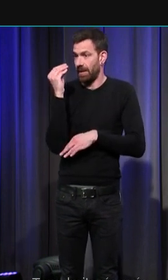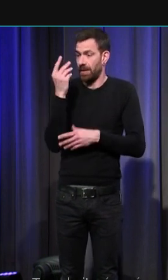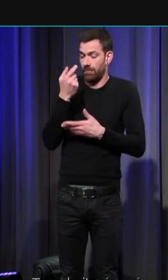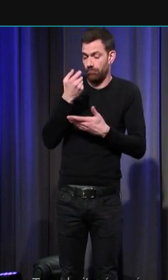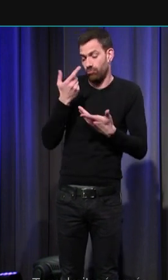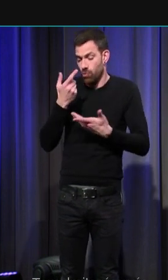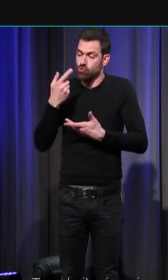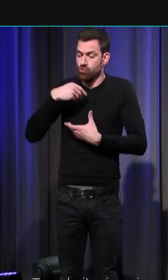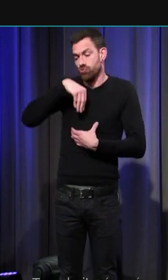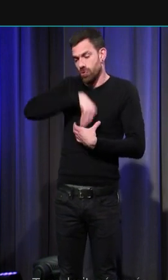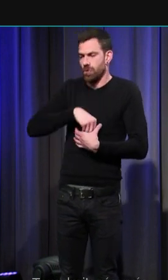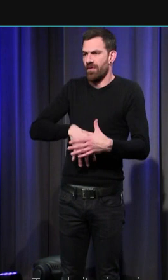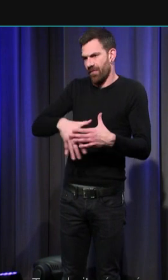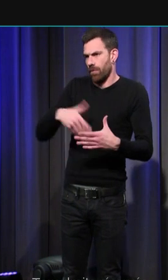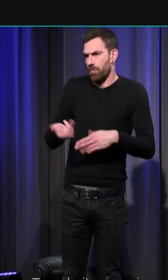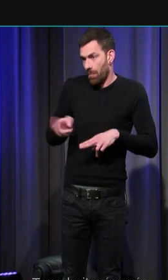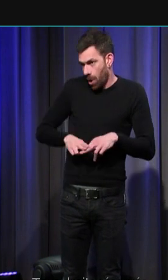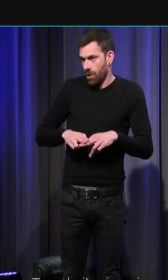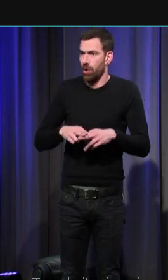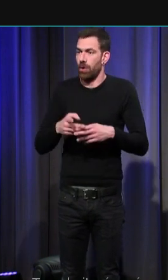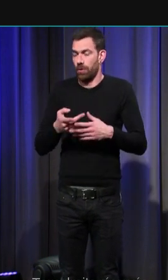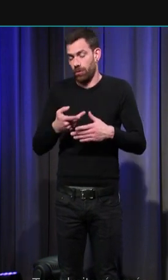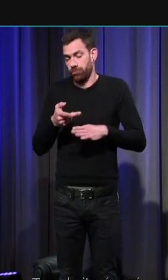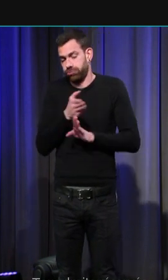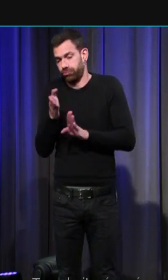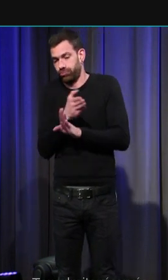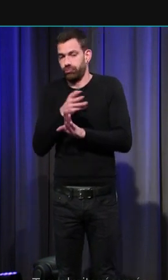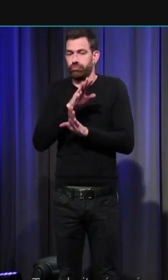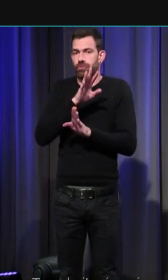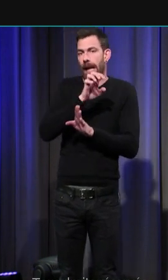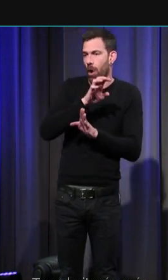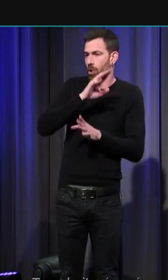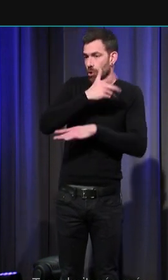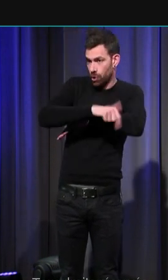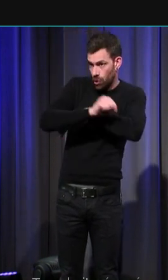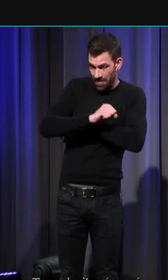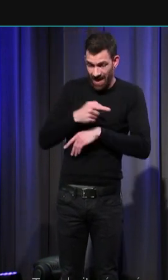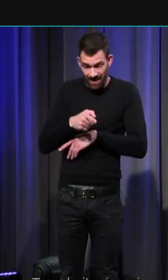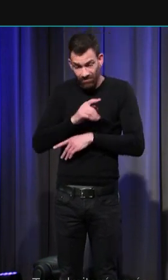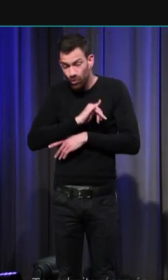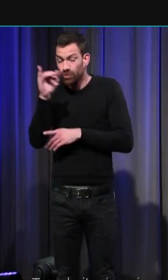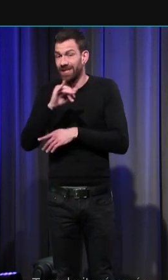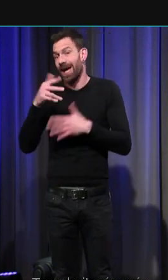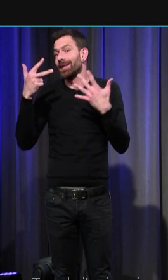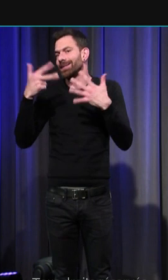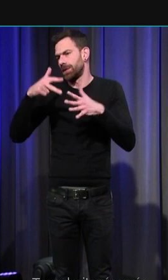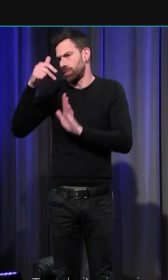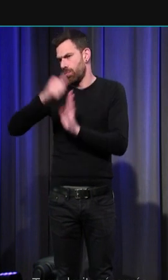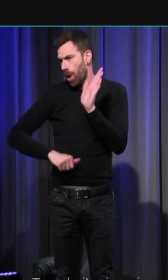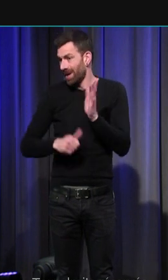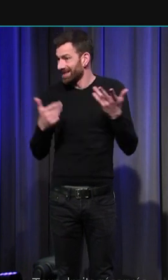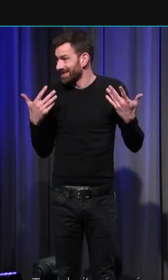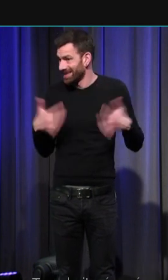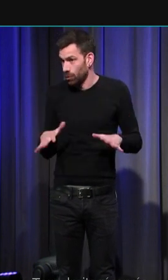terme avant ou après 40 semaines et les plus grands les plus âgés ont 18 mois rien d